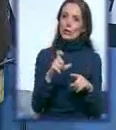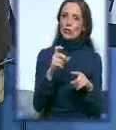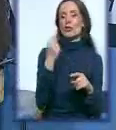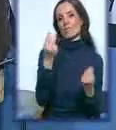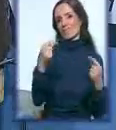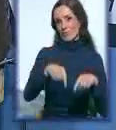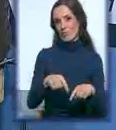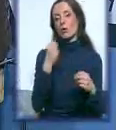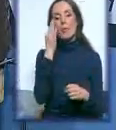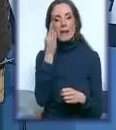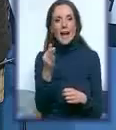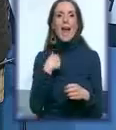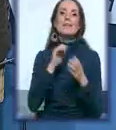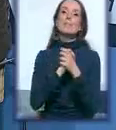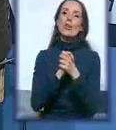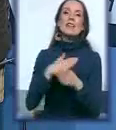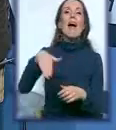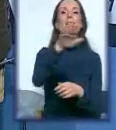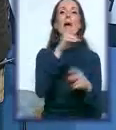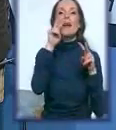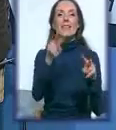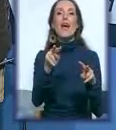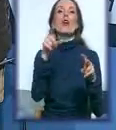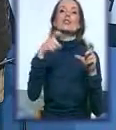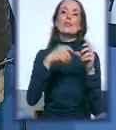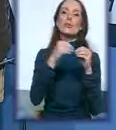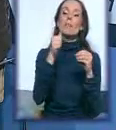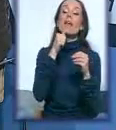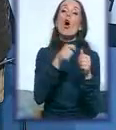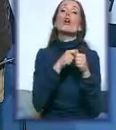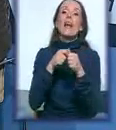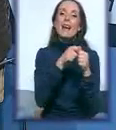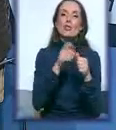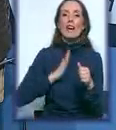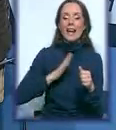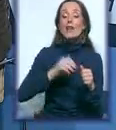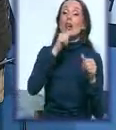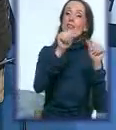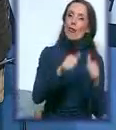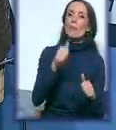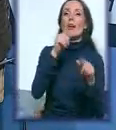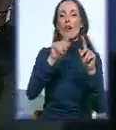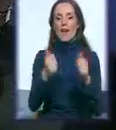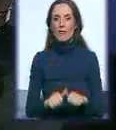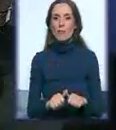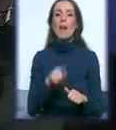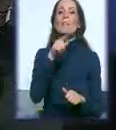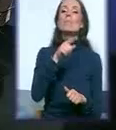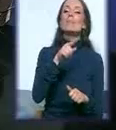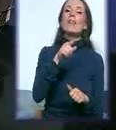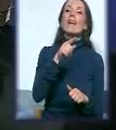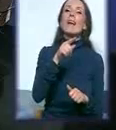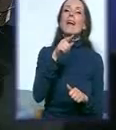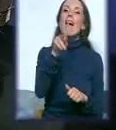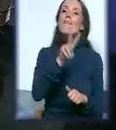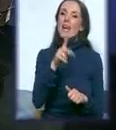gledalce studije, i organizovane građane. I organizovane. I formalno i neformalno. Nadam se da ćemo se i neformalno